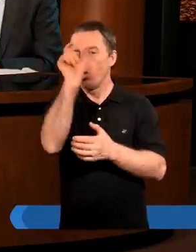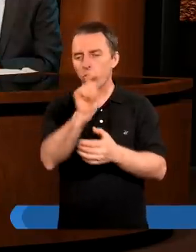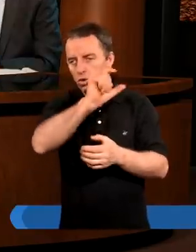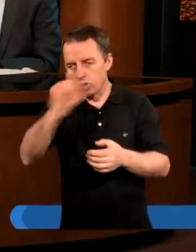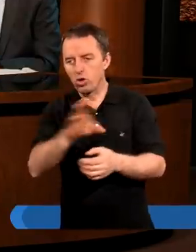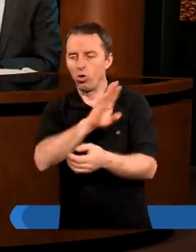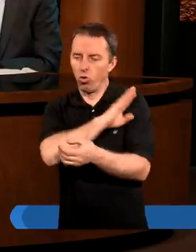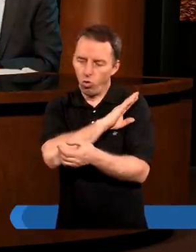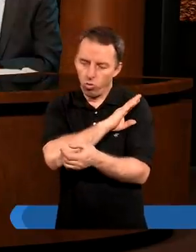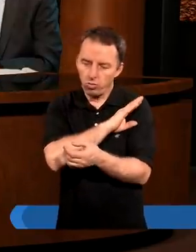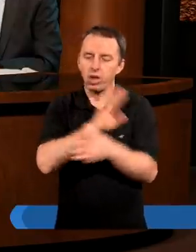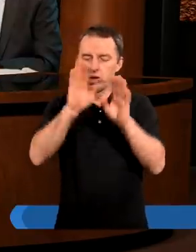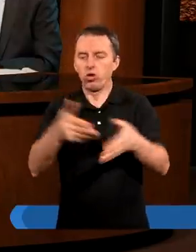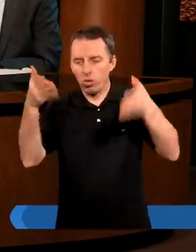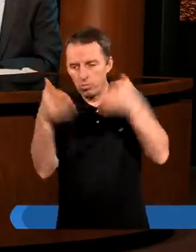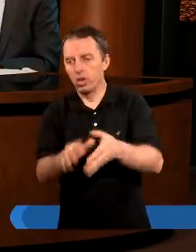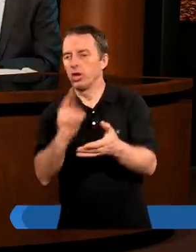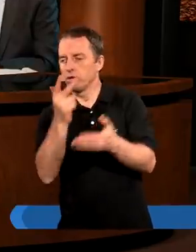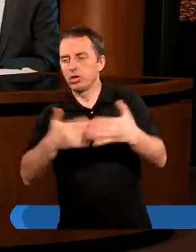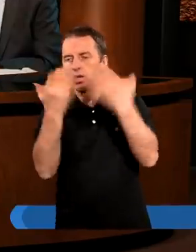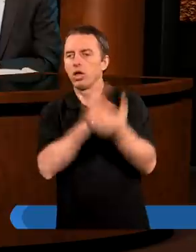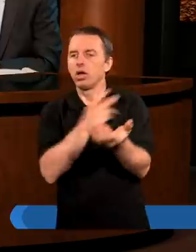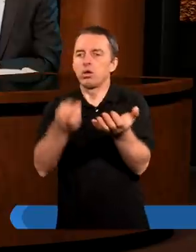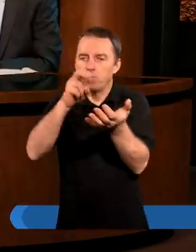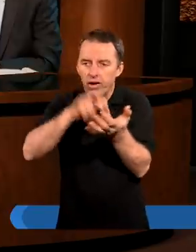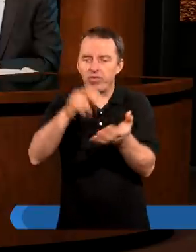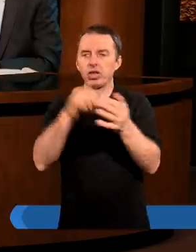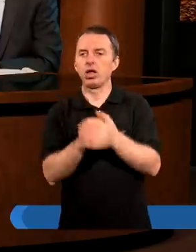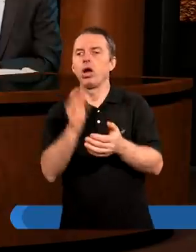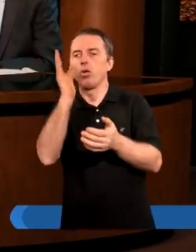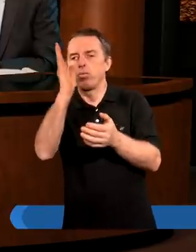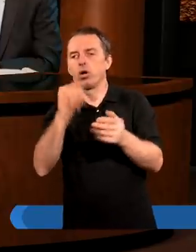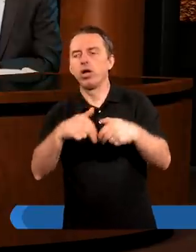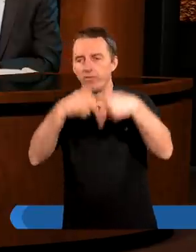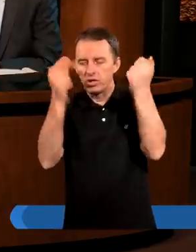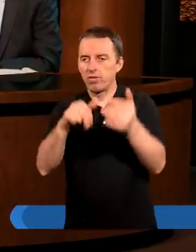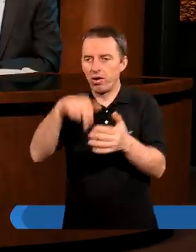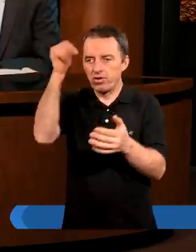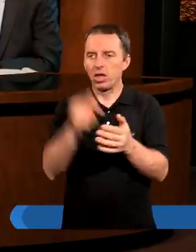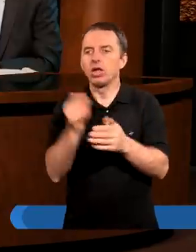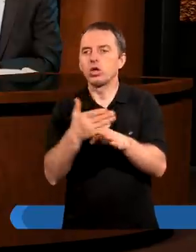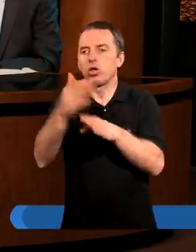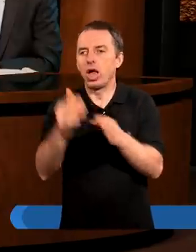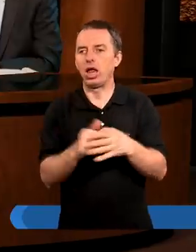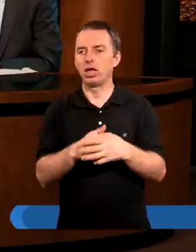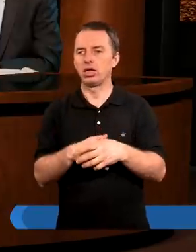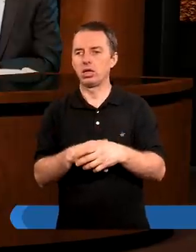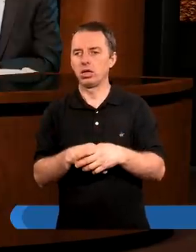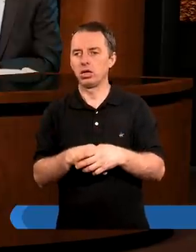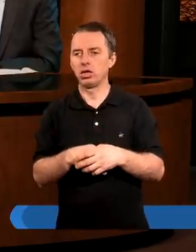ukrzyżowany, umarł, został pogrzebany trzeciego dnia zmartwychwstał, a później w niebo wstąpił. I co dalej?